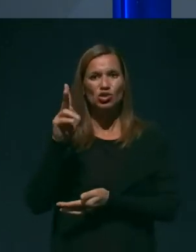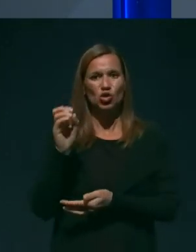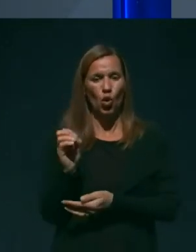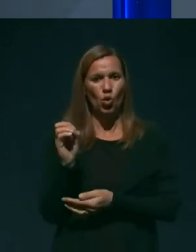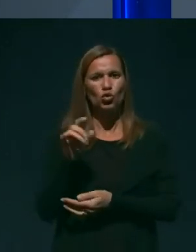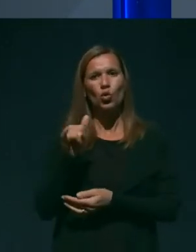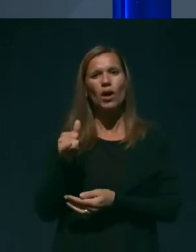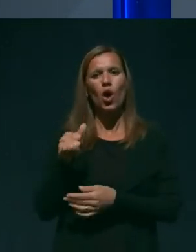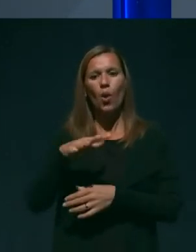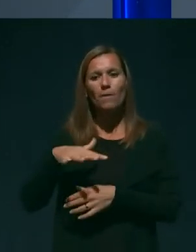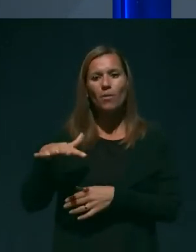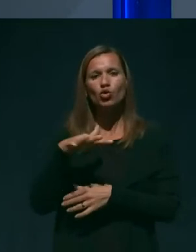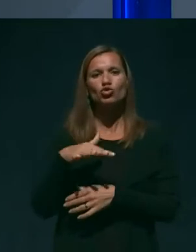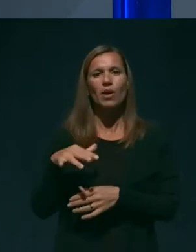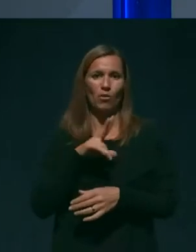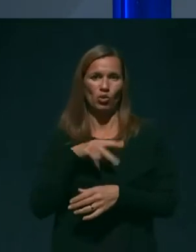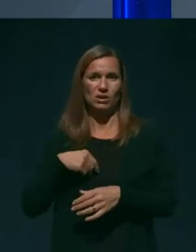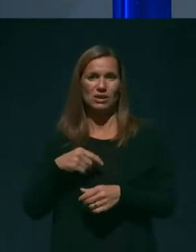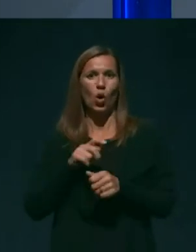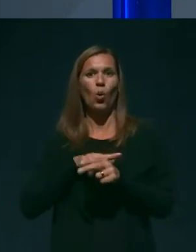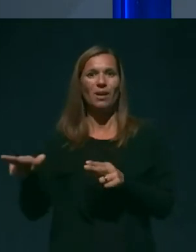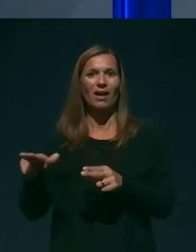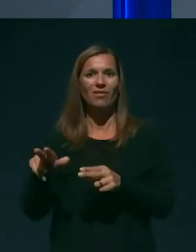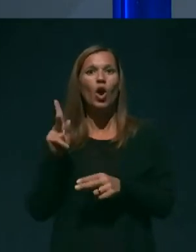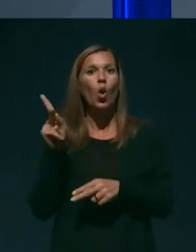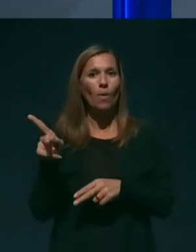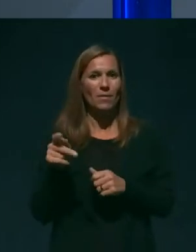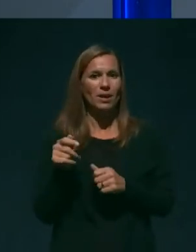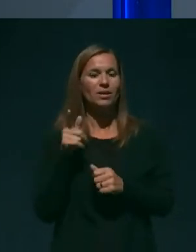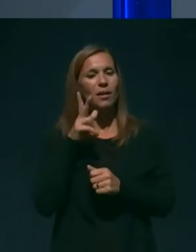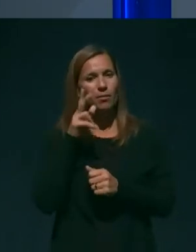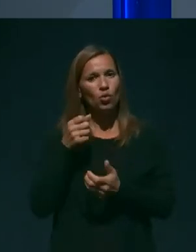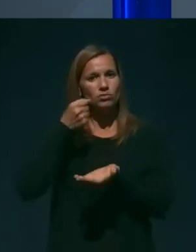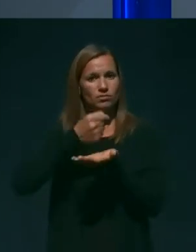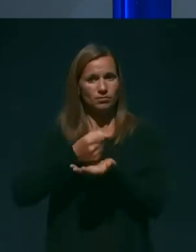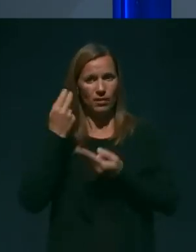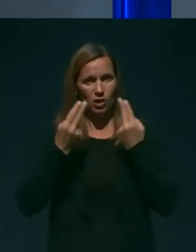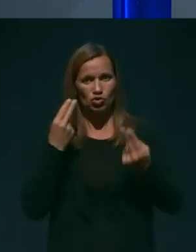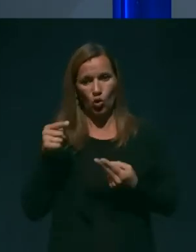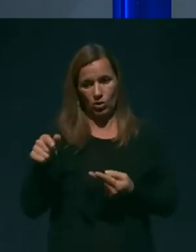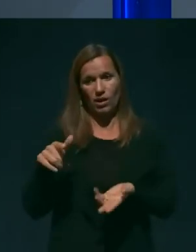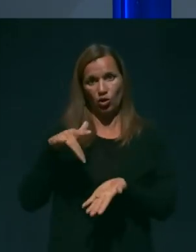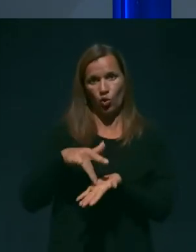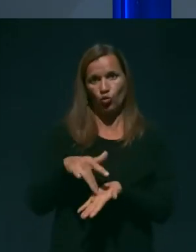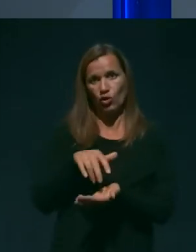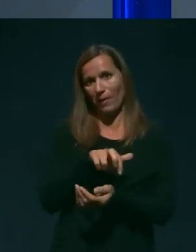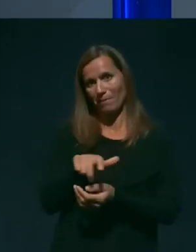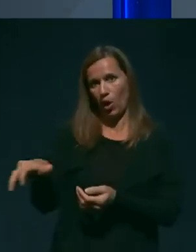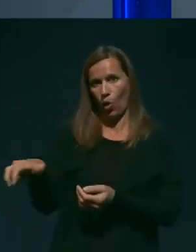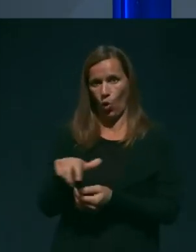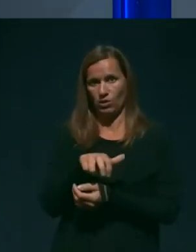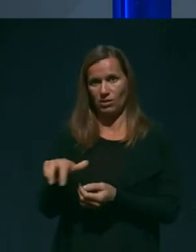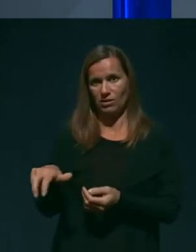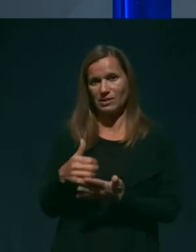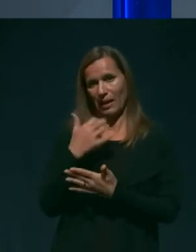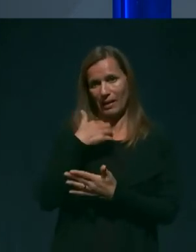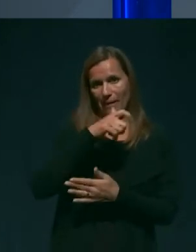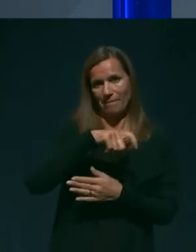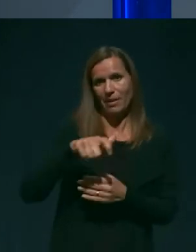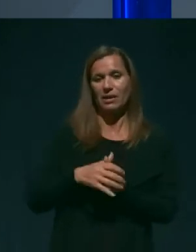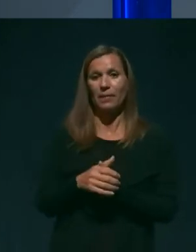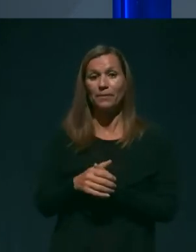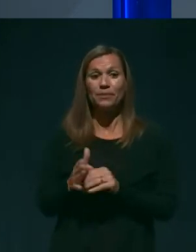uprave Kopr, ki bo tudi zagotavljalo nadzor te točke. Kar se tiče državljane Republike